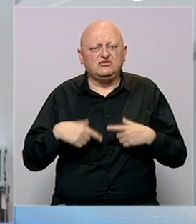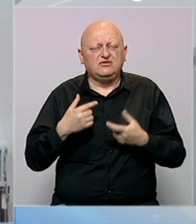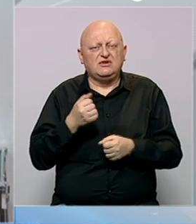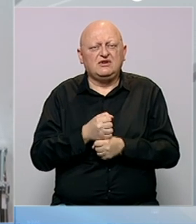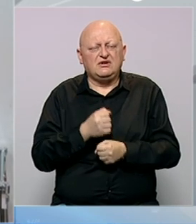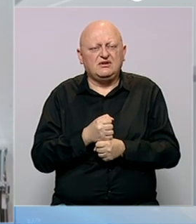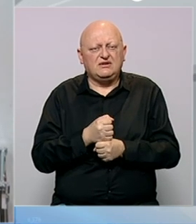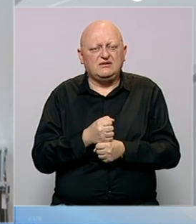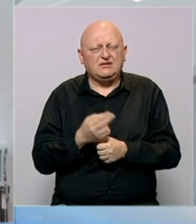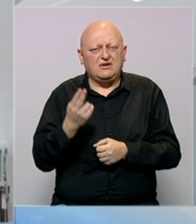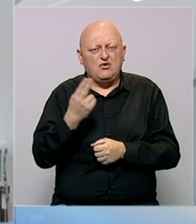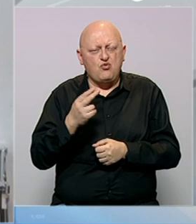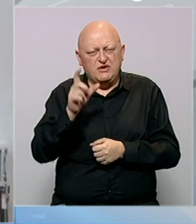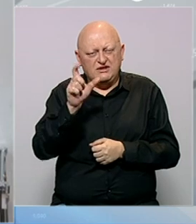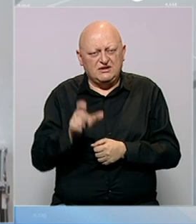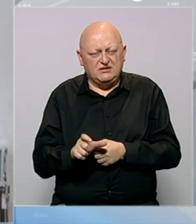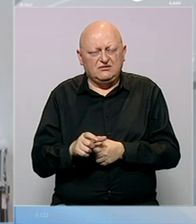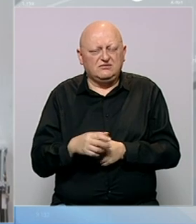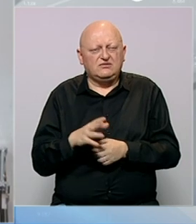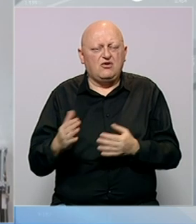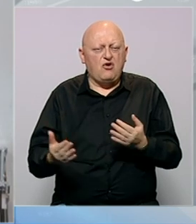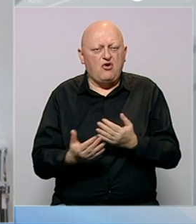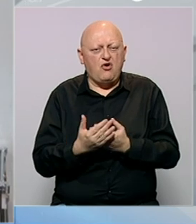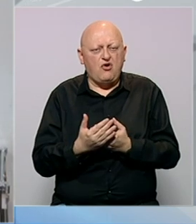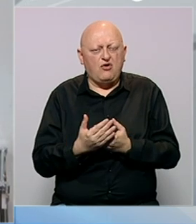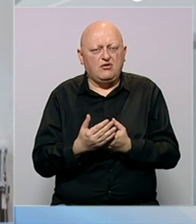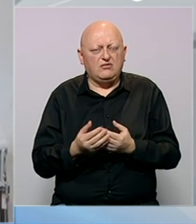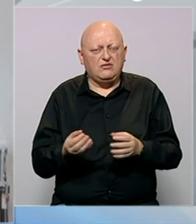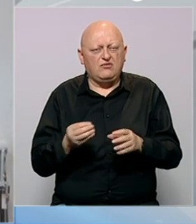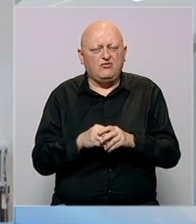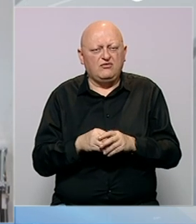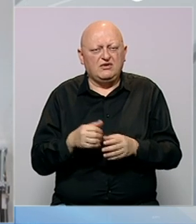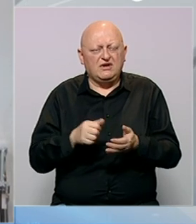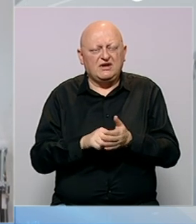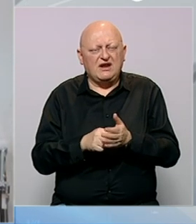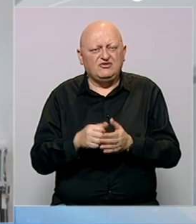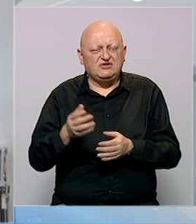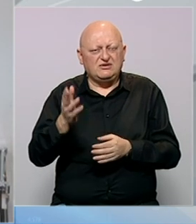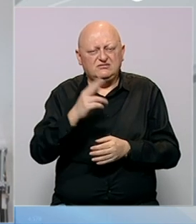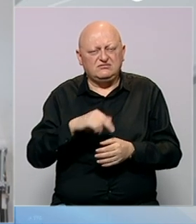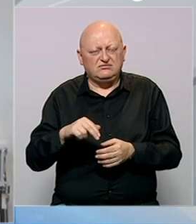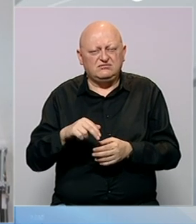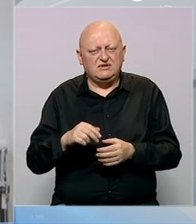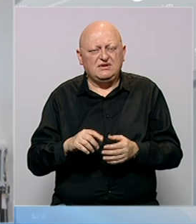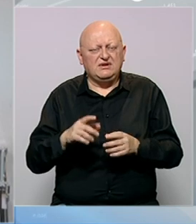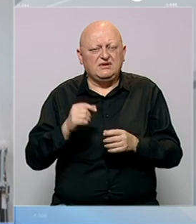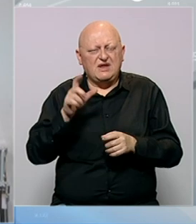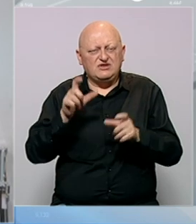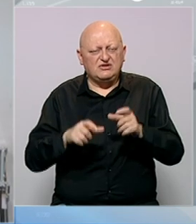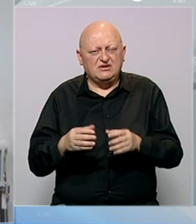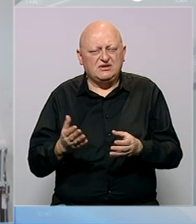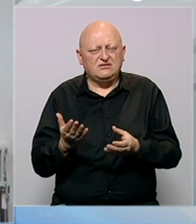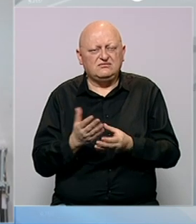radu umjetnika, te obnoviti građu fonda grafičke zbirke, nacionalne zbirke i